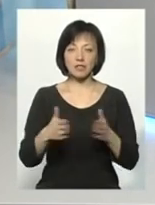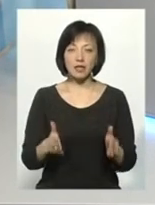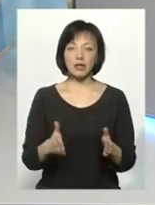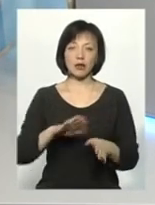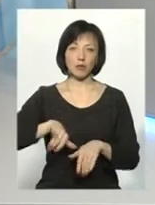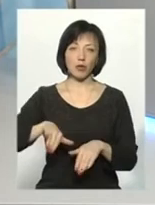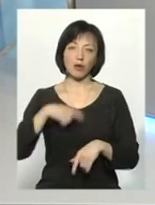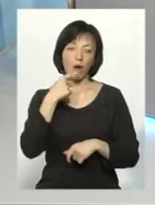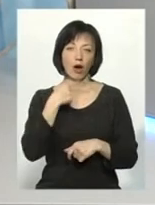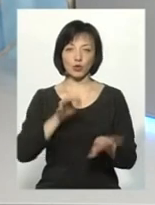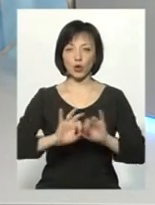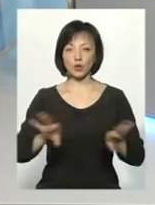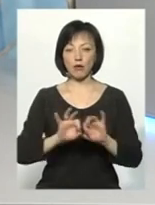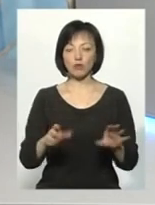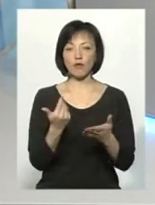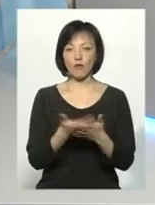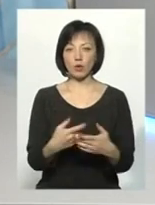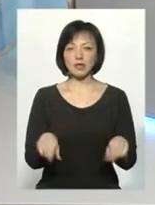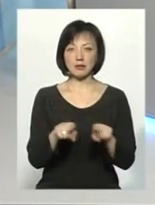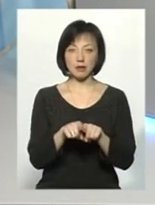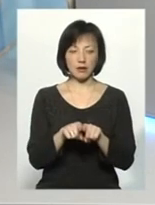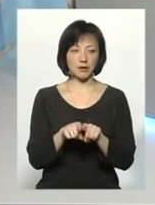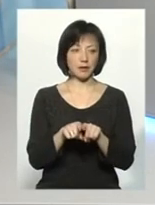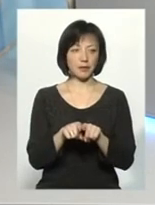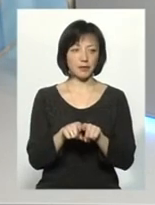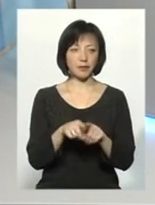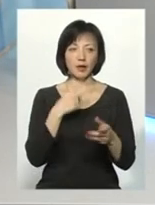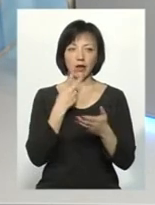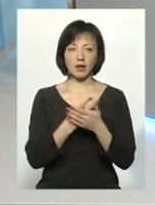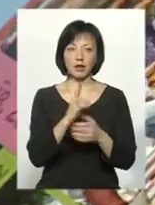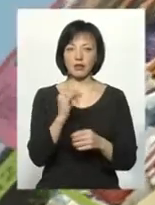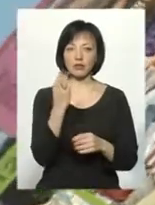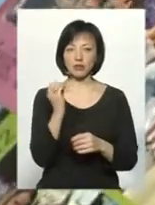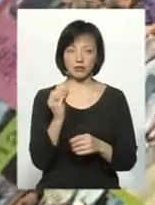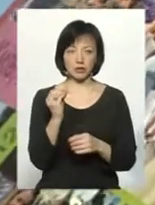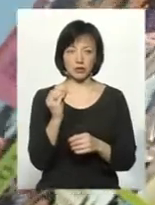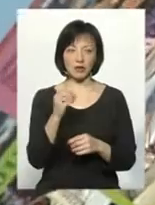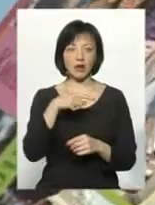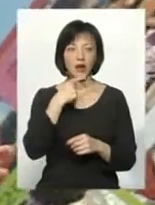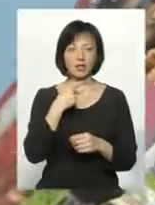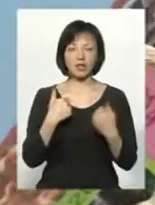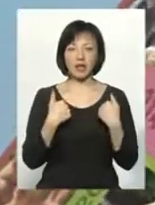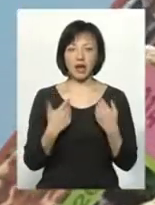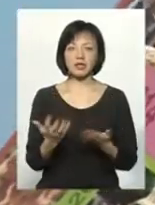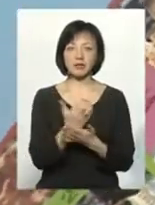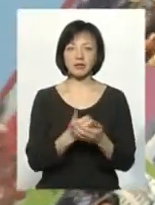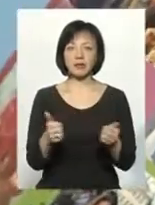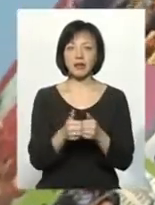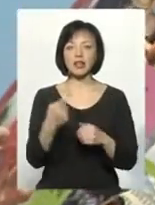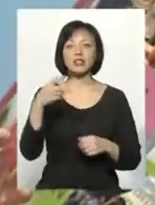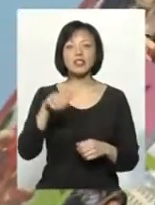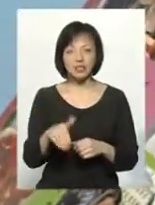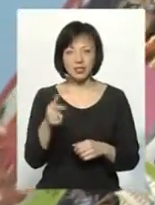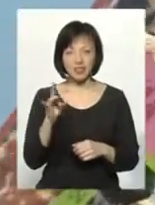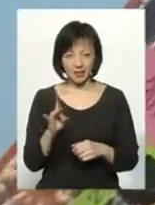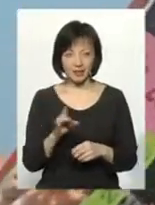розказують, що от стільки-то. От ви бачите, Кіше каже, що я зібрав біля тисячі